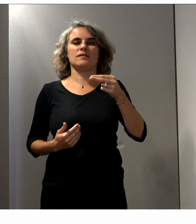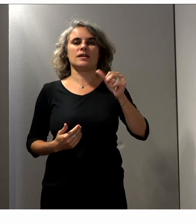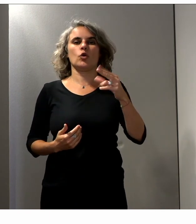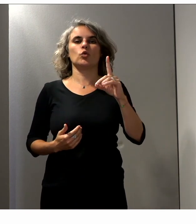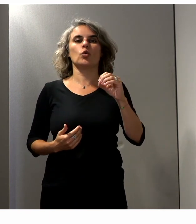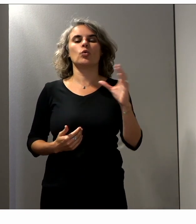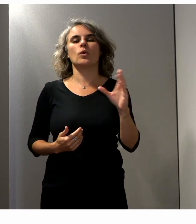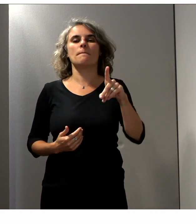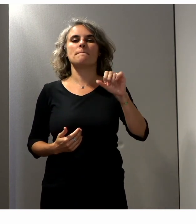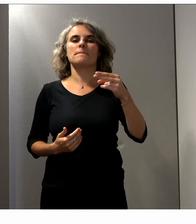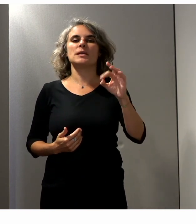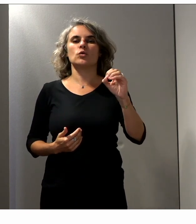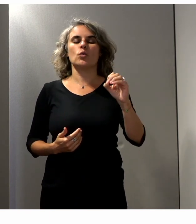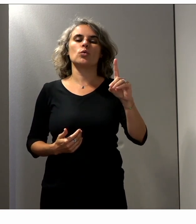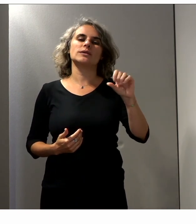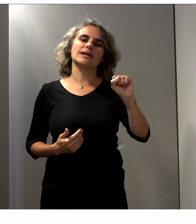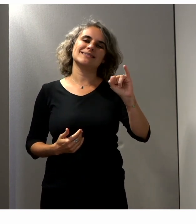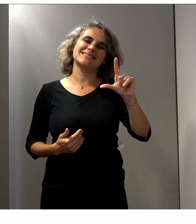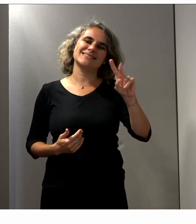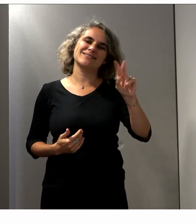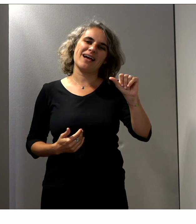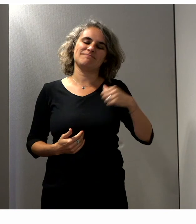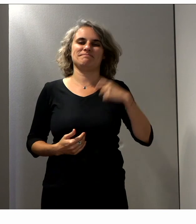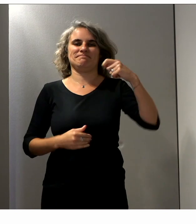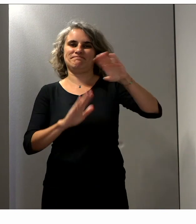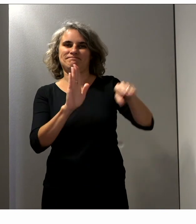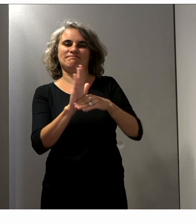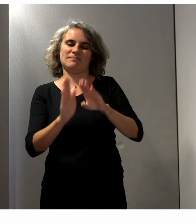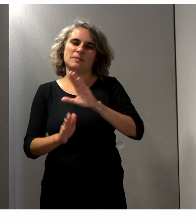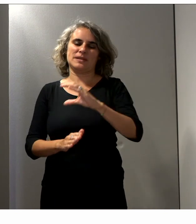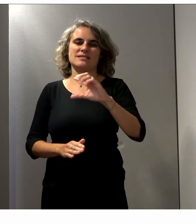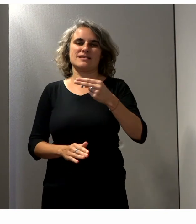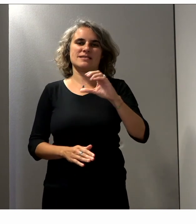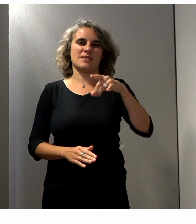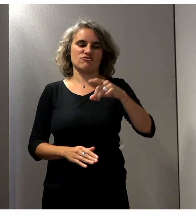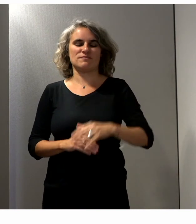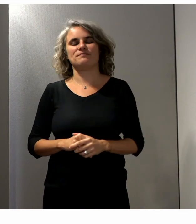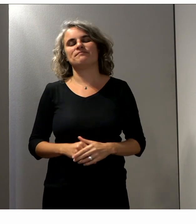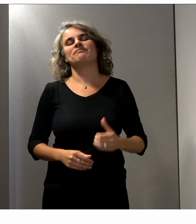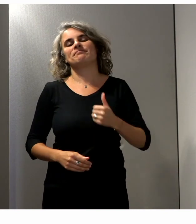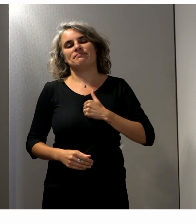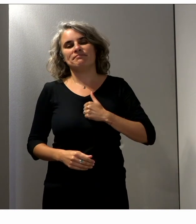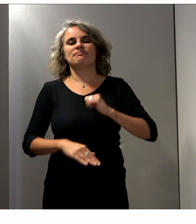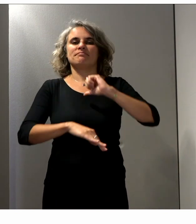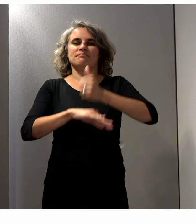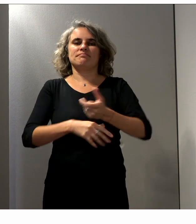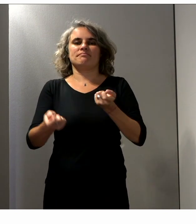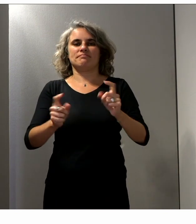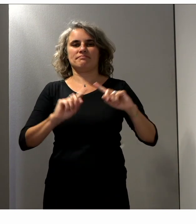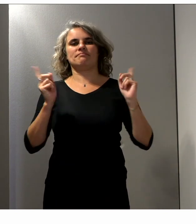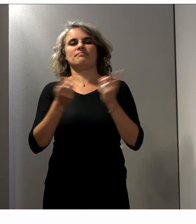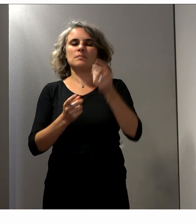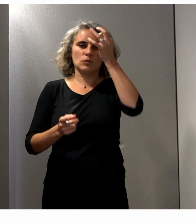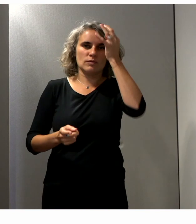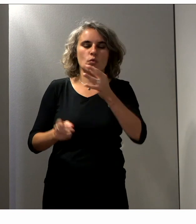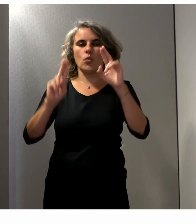-président du Conseil national consultatif des personnes handicapées, en charge de l'animation de la Commission accessibilité, conception universelle et numérique,